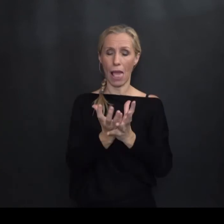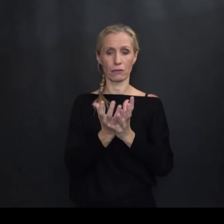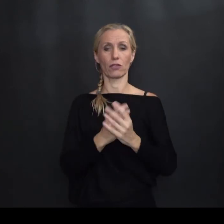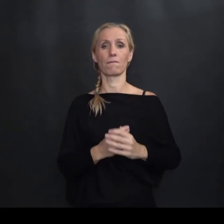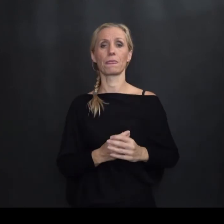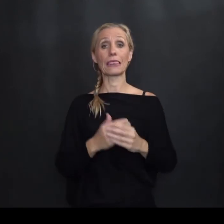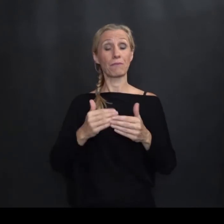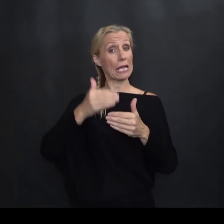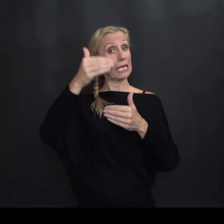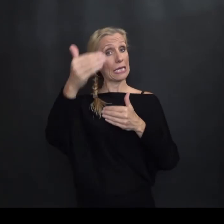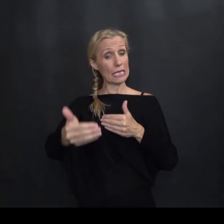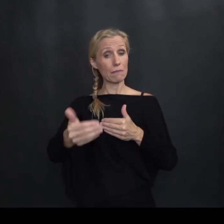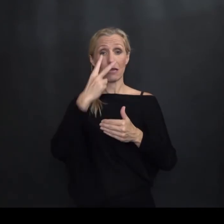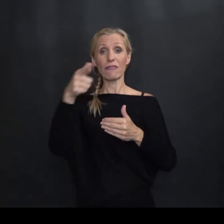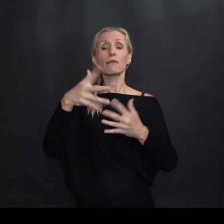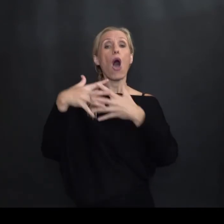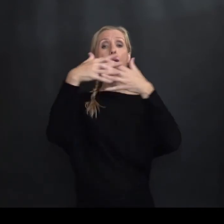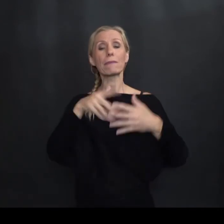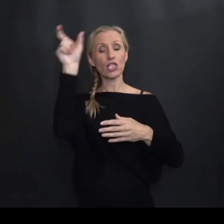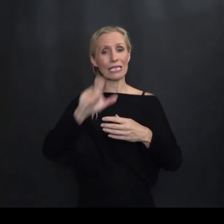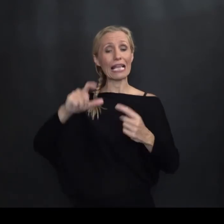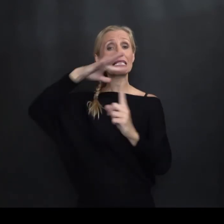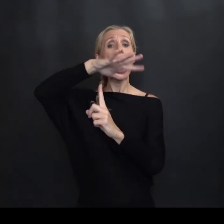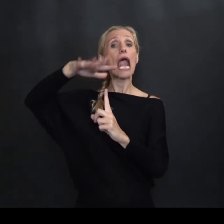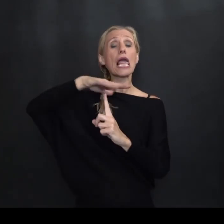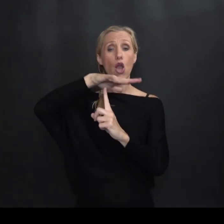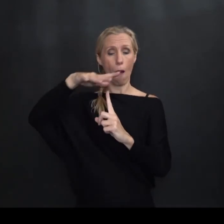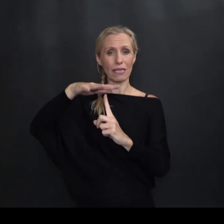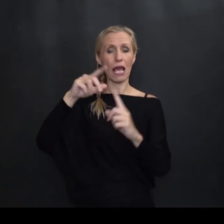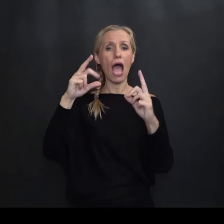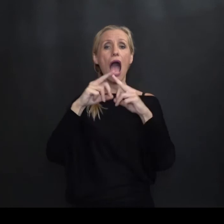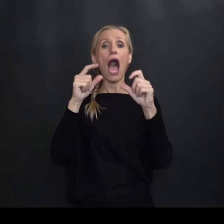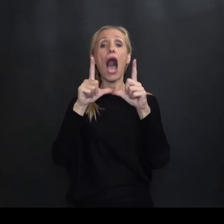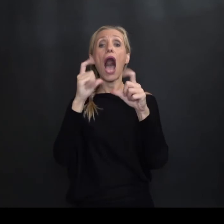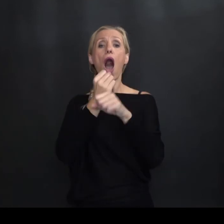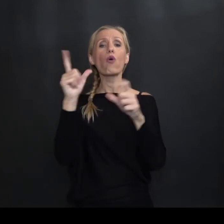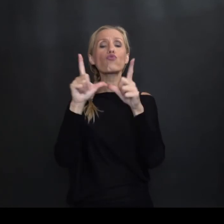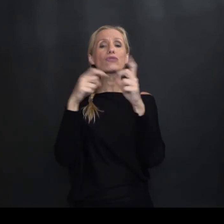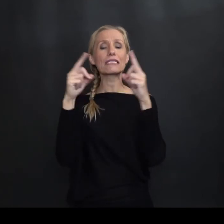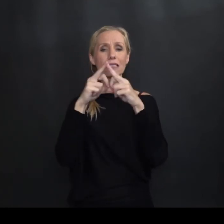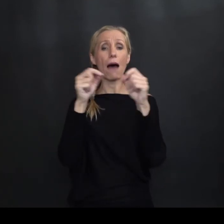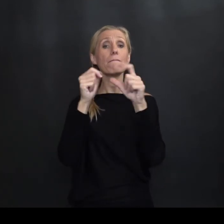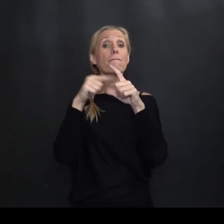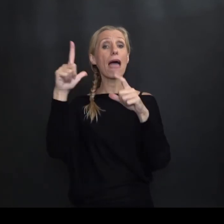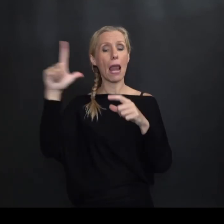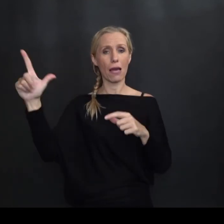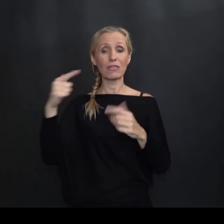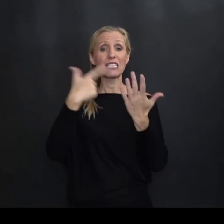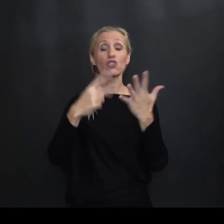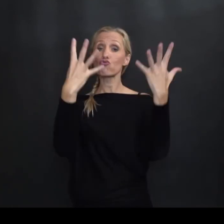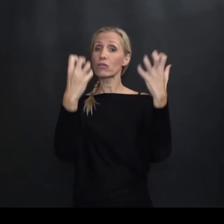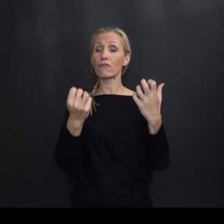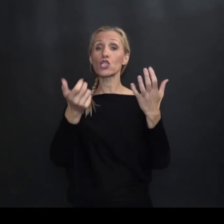Ispred nas se nalazi Američko-talijanski Helikopter Augusta Bell Iz 1964.